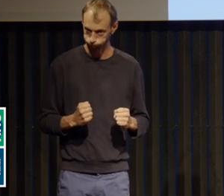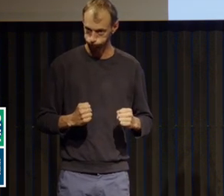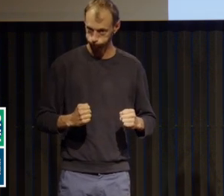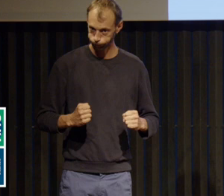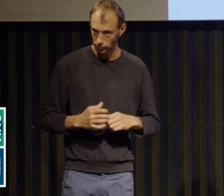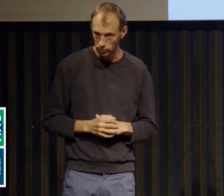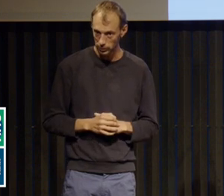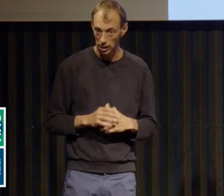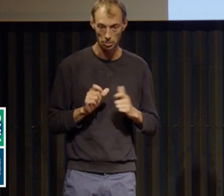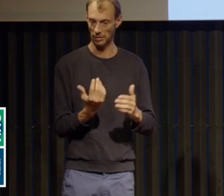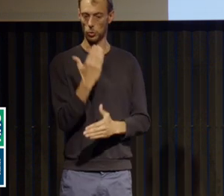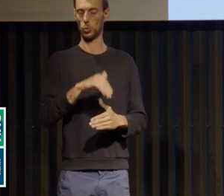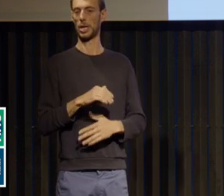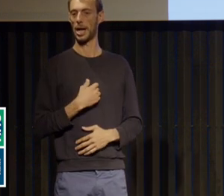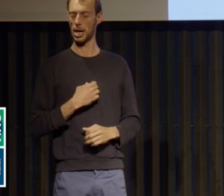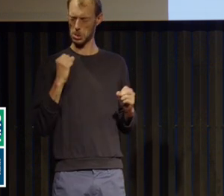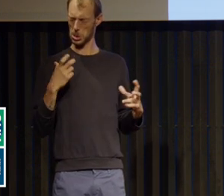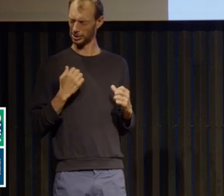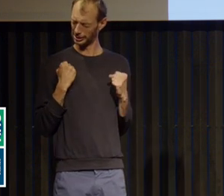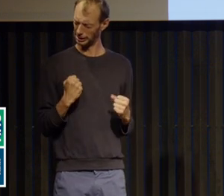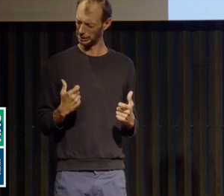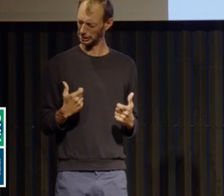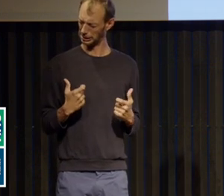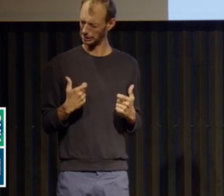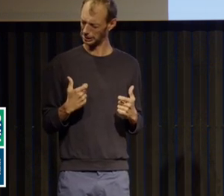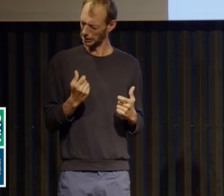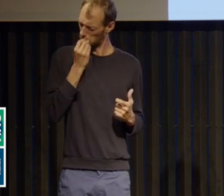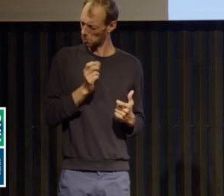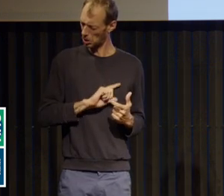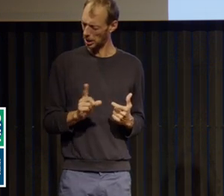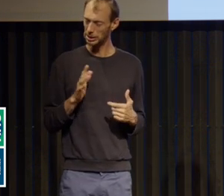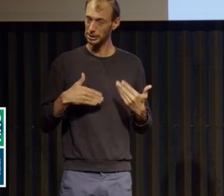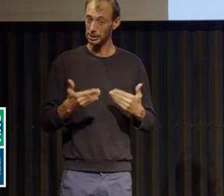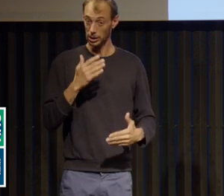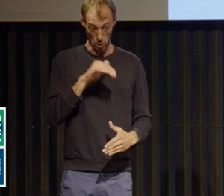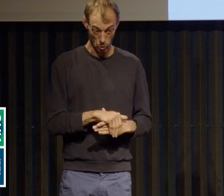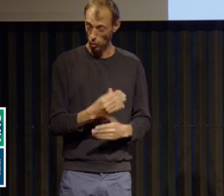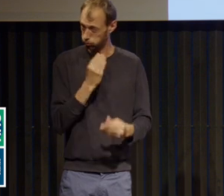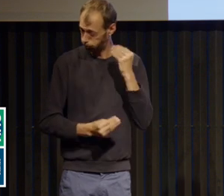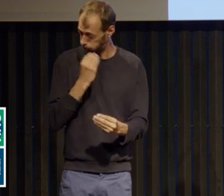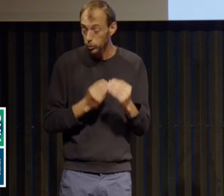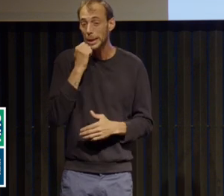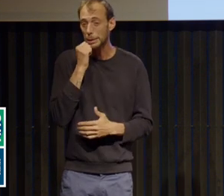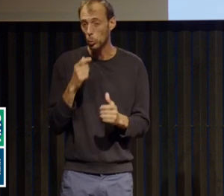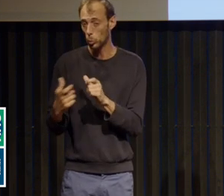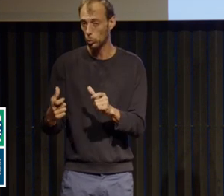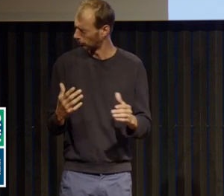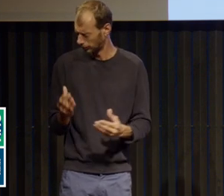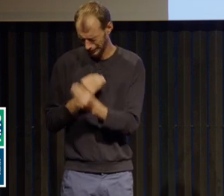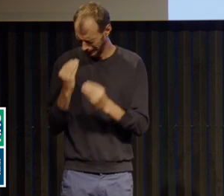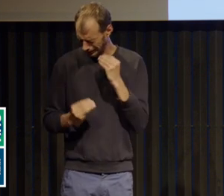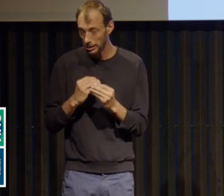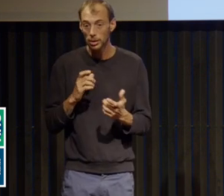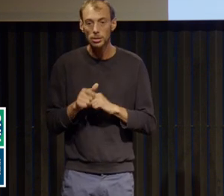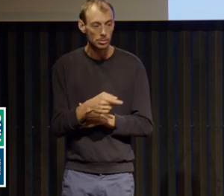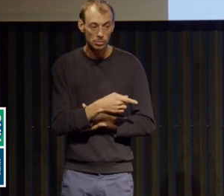craque régulièrement pour des boîtes de gâteaux. Ces boîtes de gâteaux, d'ailleurs, finissent par grever encore plus son budget, donc elle s